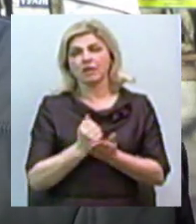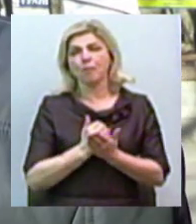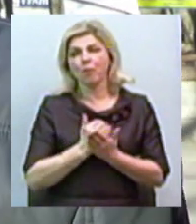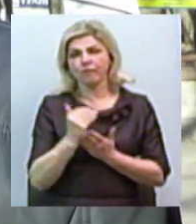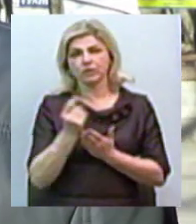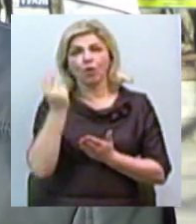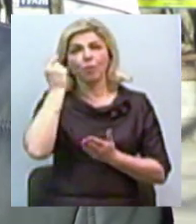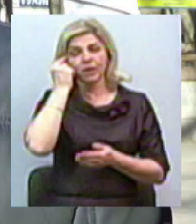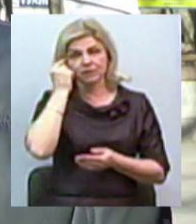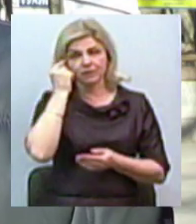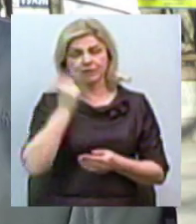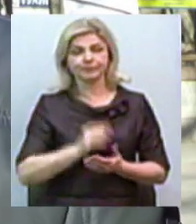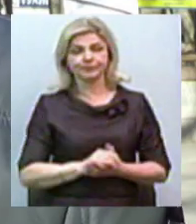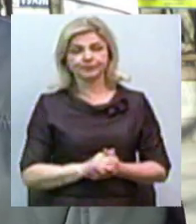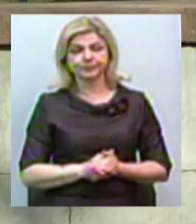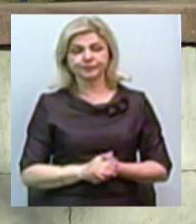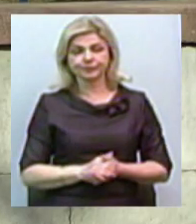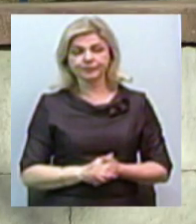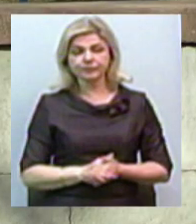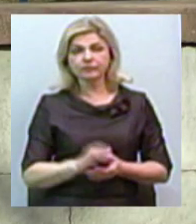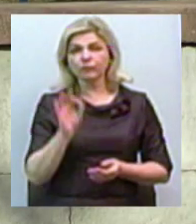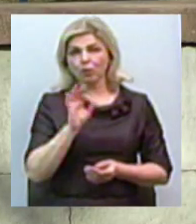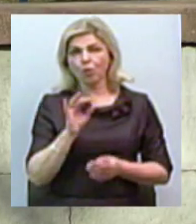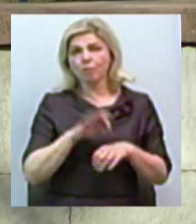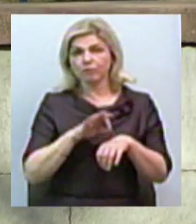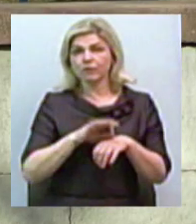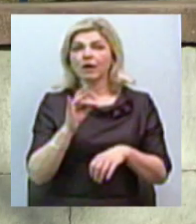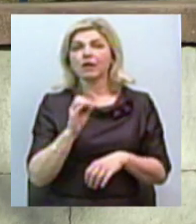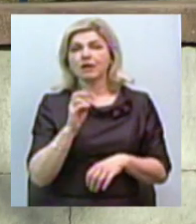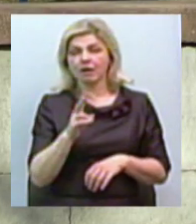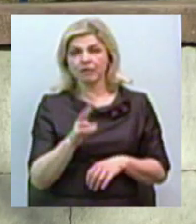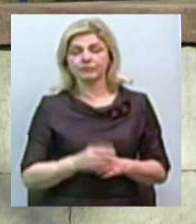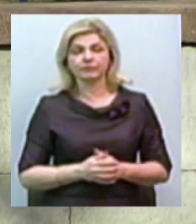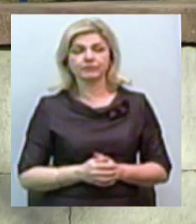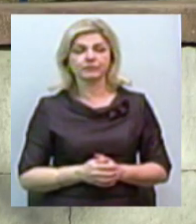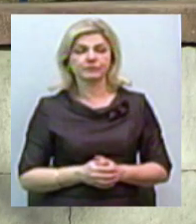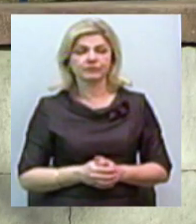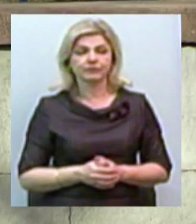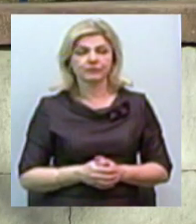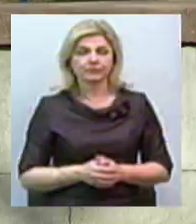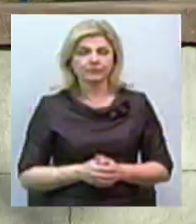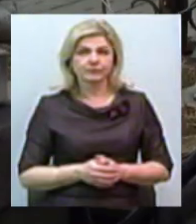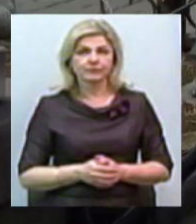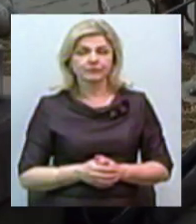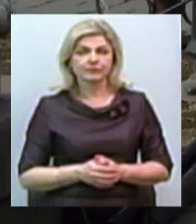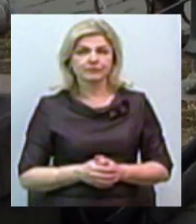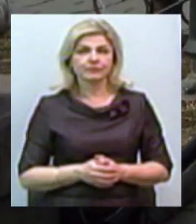обізнаності про рак. Тому що люди, які